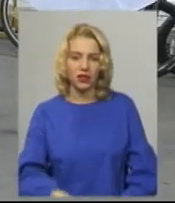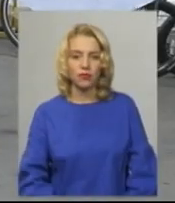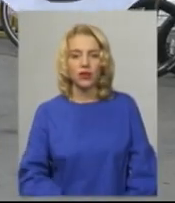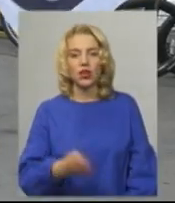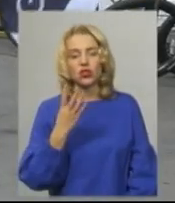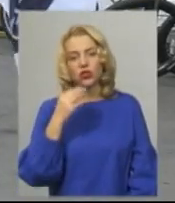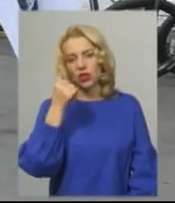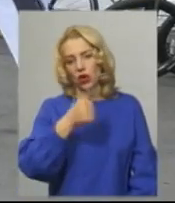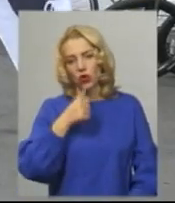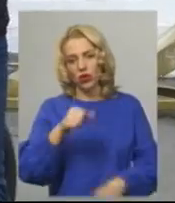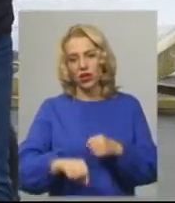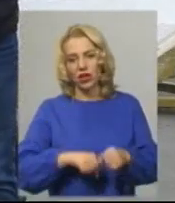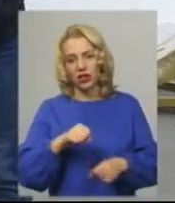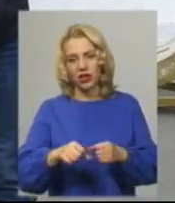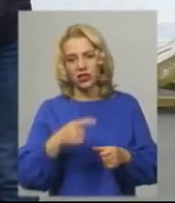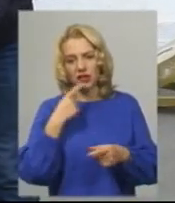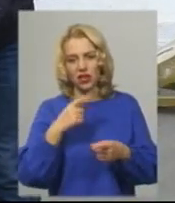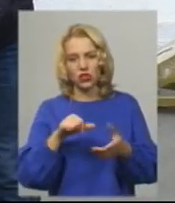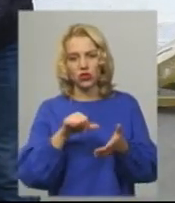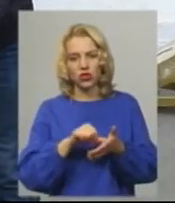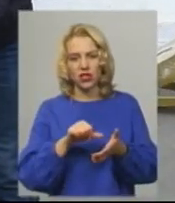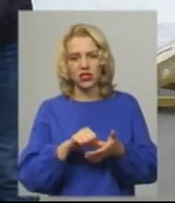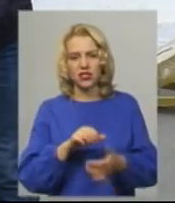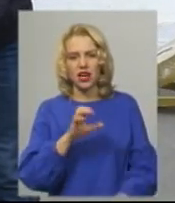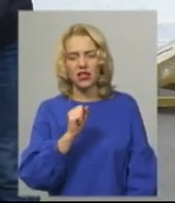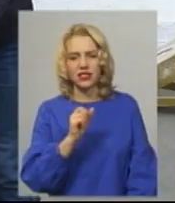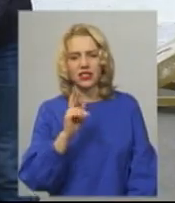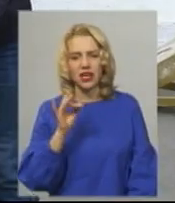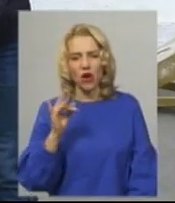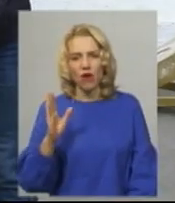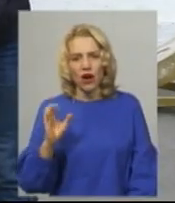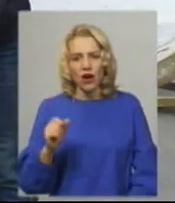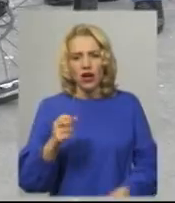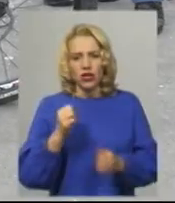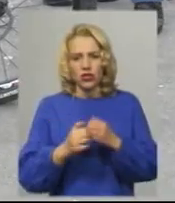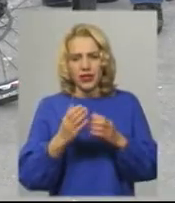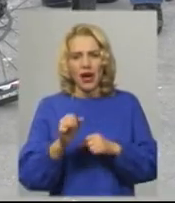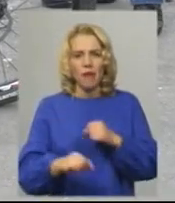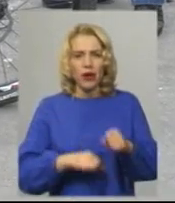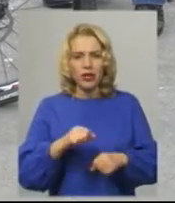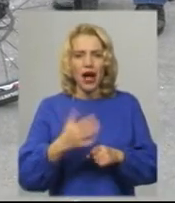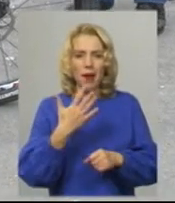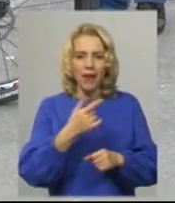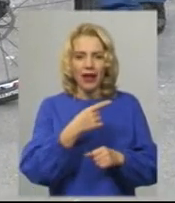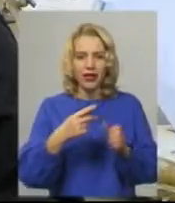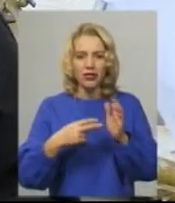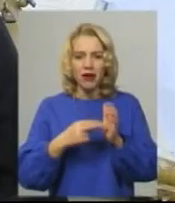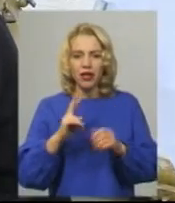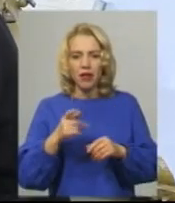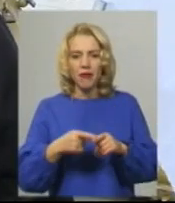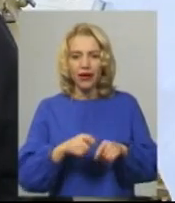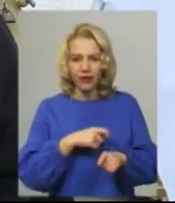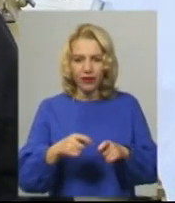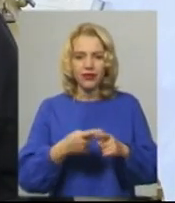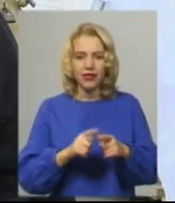Чотири роки катаються на велосипеді, каже учасниця велопробігу Анастасія Ярова. Щодня проїжджає від п'яти до семи кілометрів, додає пані Анастасія. Це той